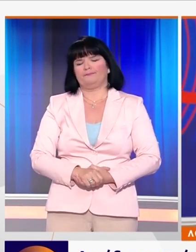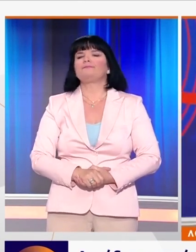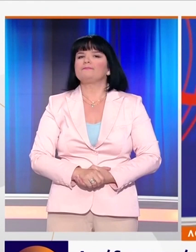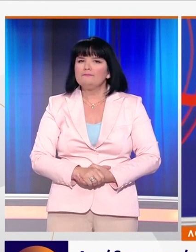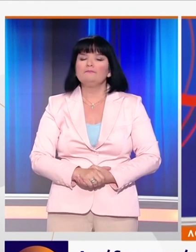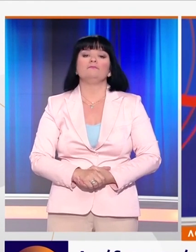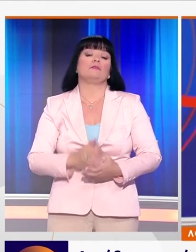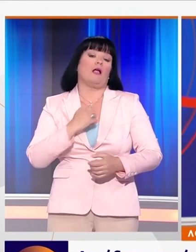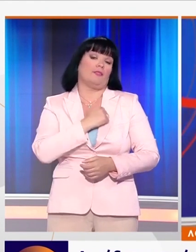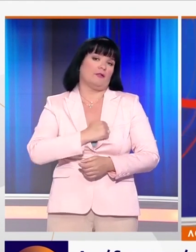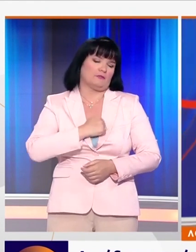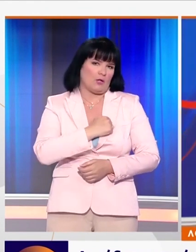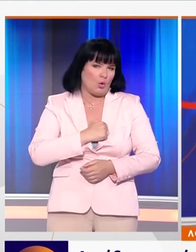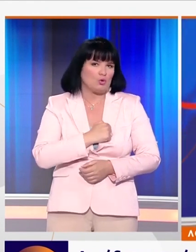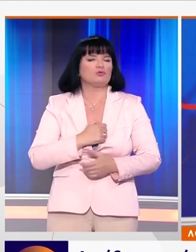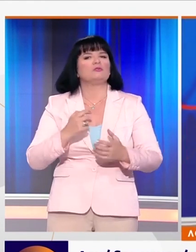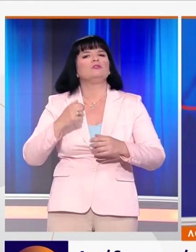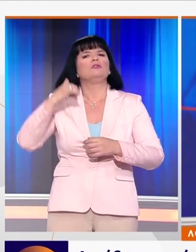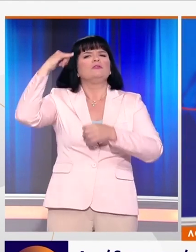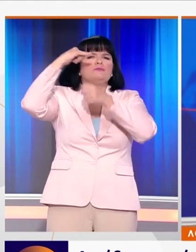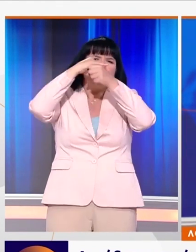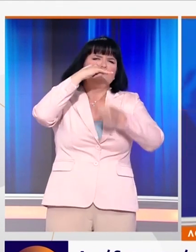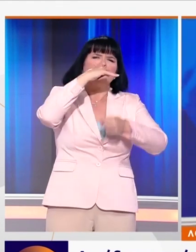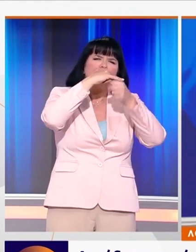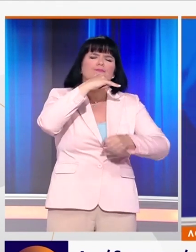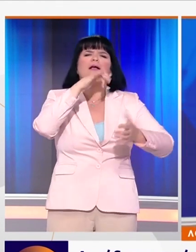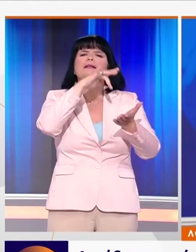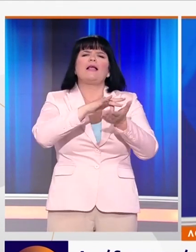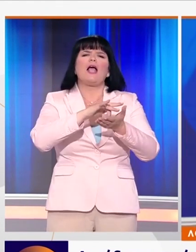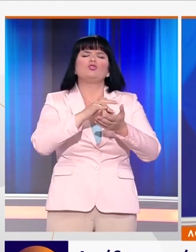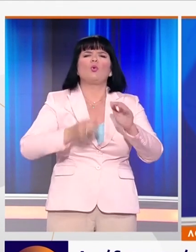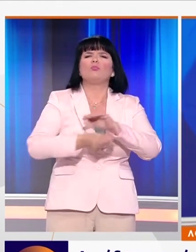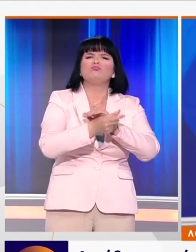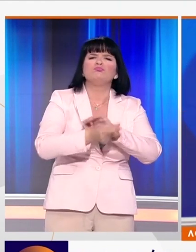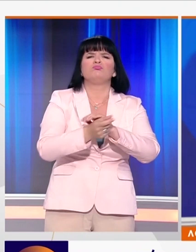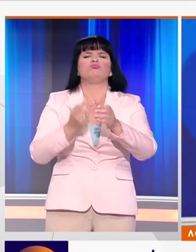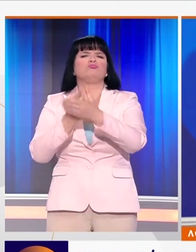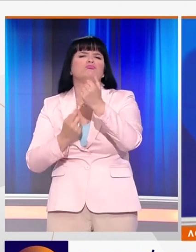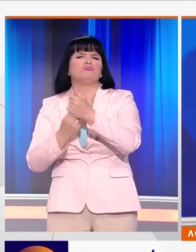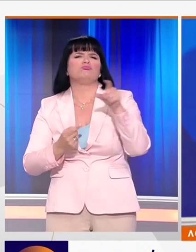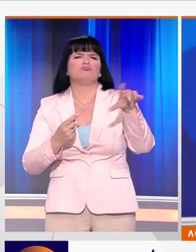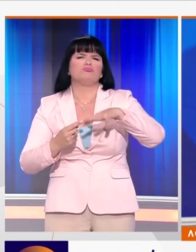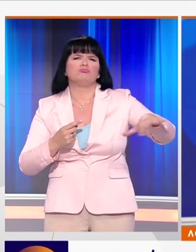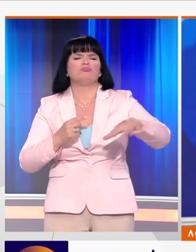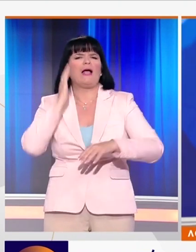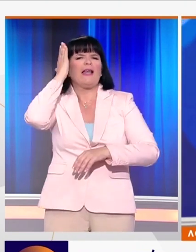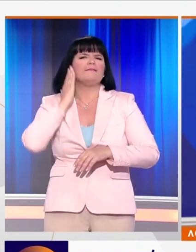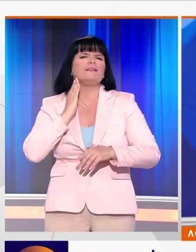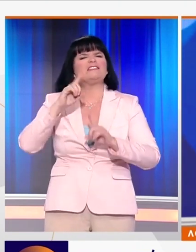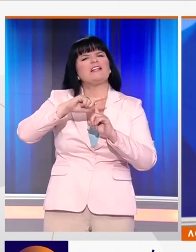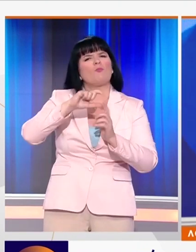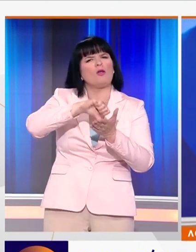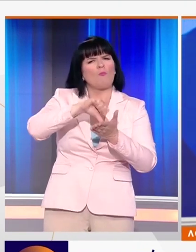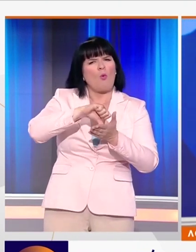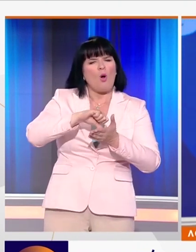Δεκάδες νεκροί και τραυματίες είναι ο απολογισμός αεροπορικής επιδρομής σε κέντρο κράτησης προσφύγων και μεταναστών στην Τρίπολη της Λιβύης.